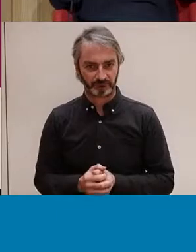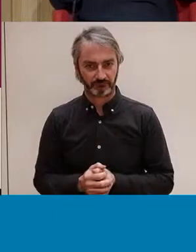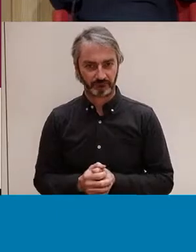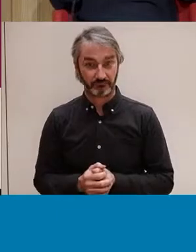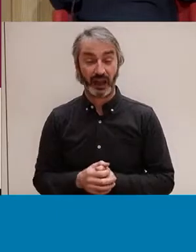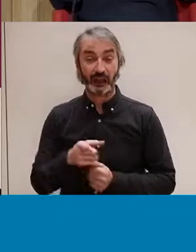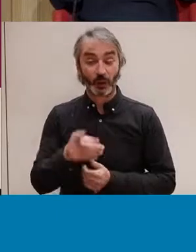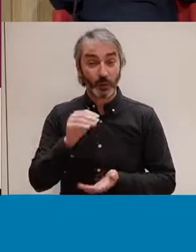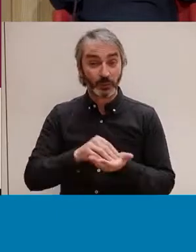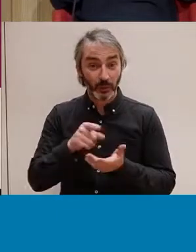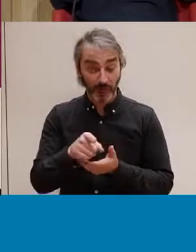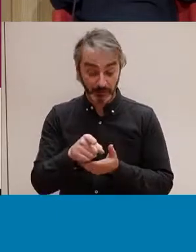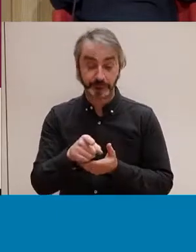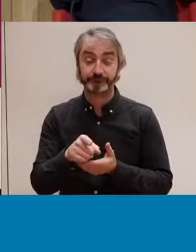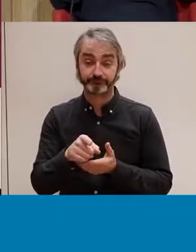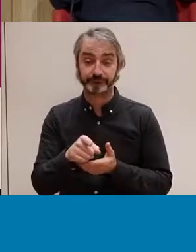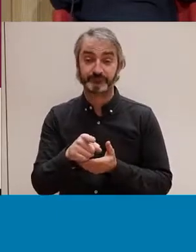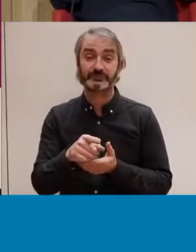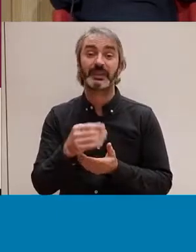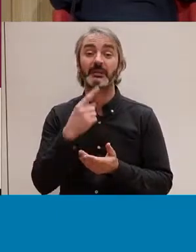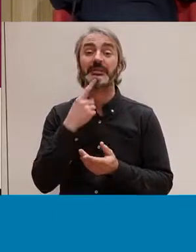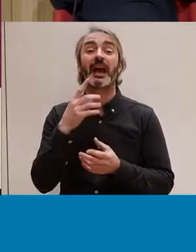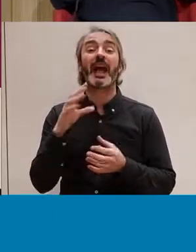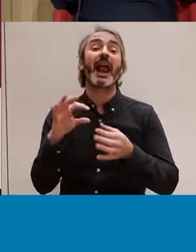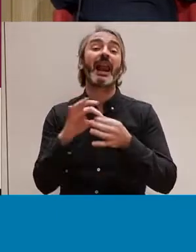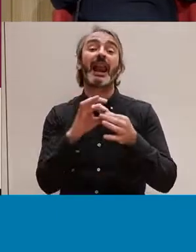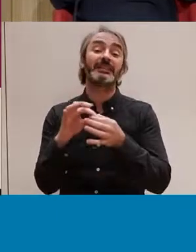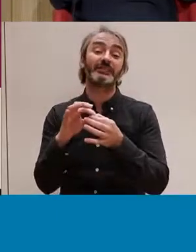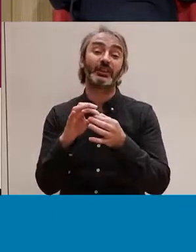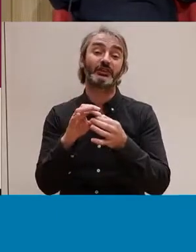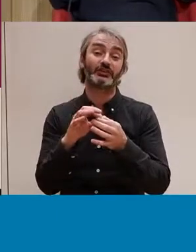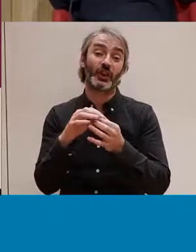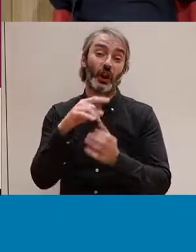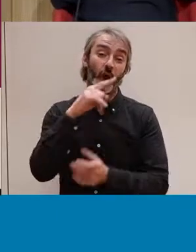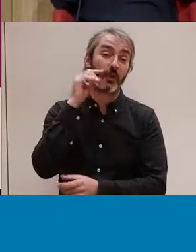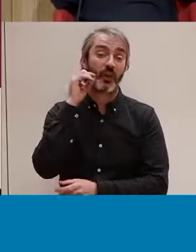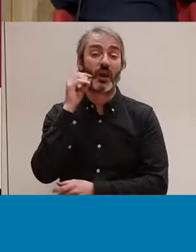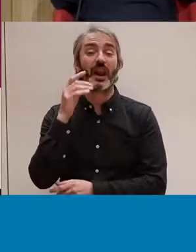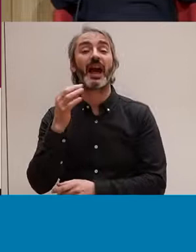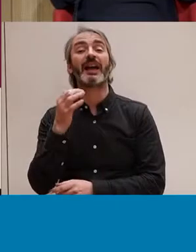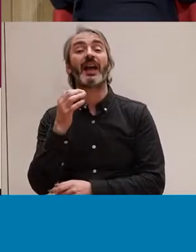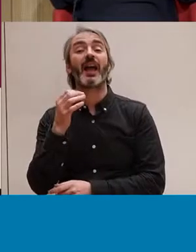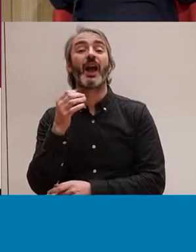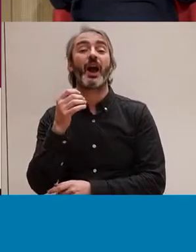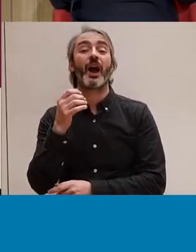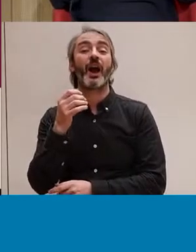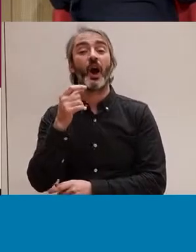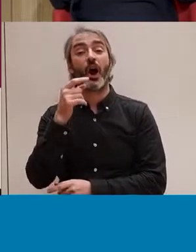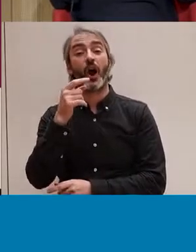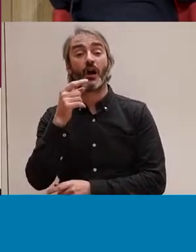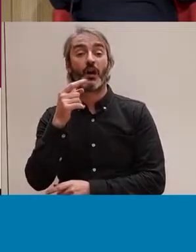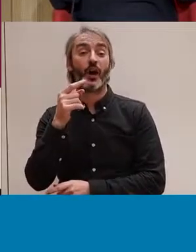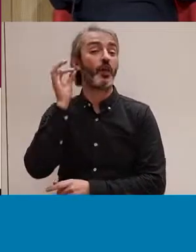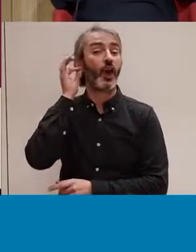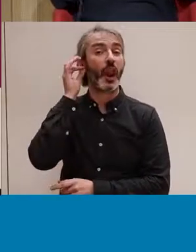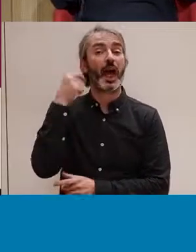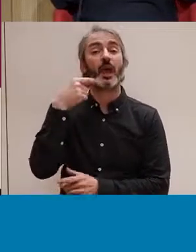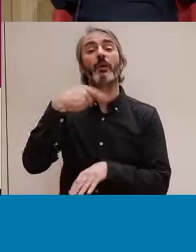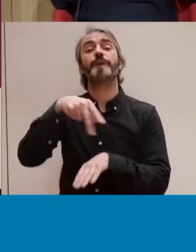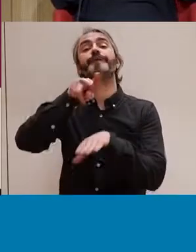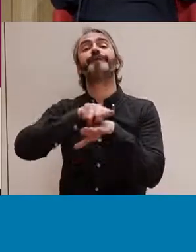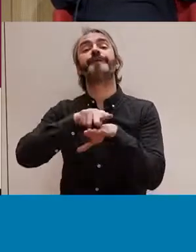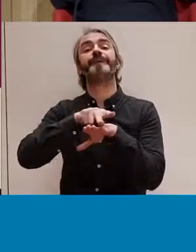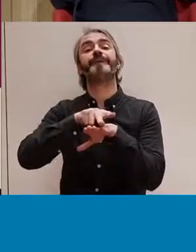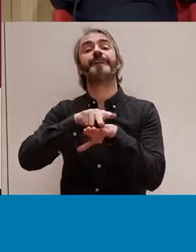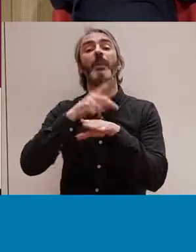acaba generant molts cops també en relacions cis heterosexuals una dicotomia de l'home passiva i l'home